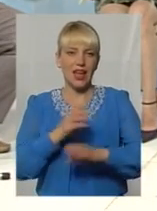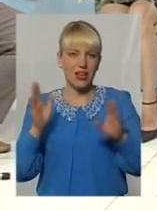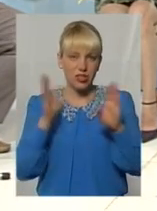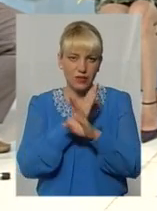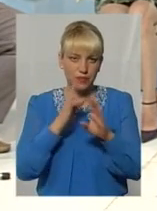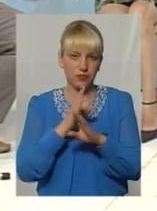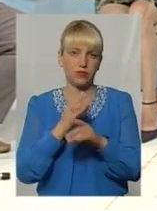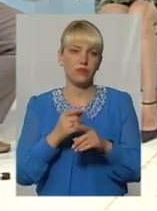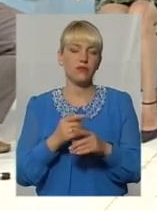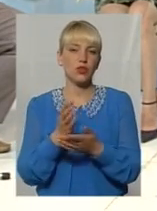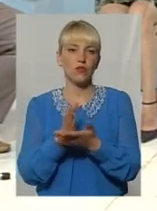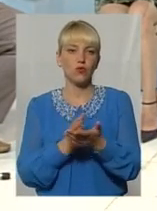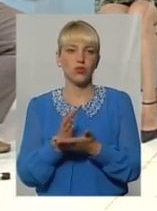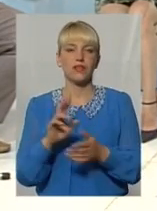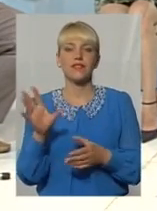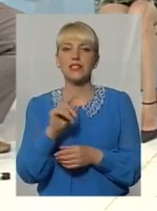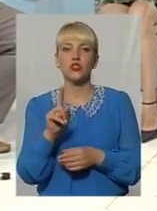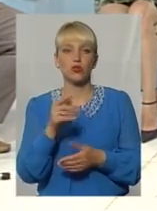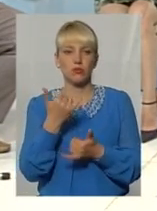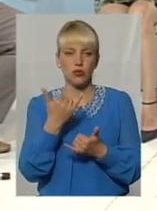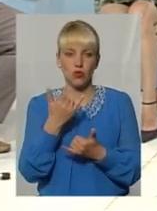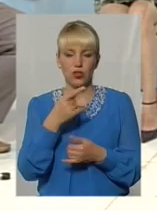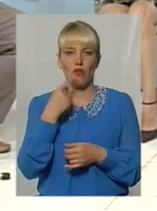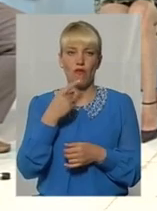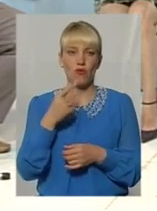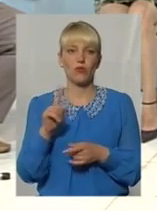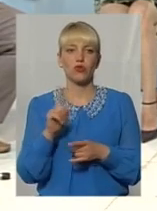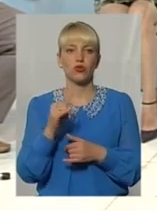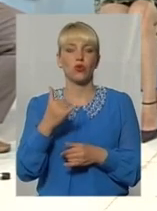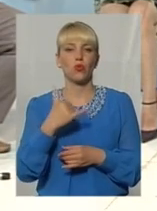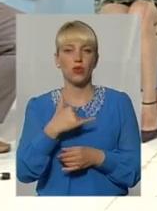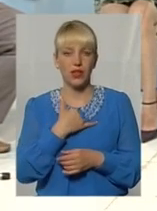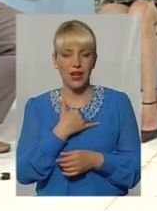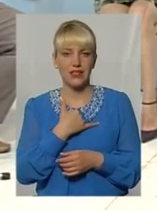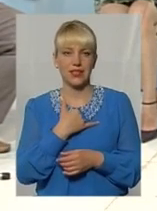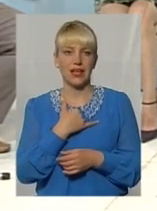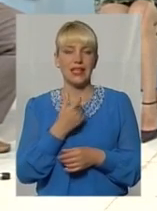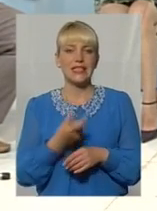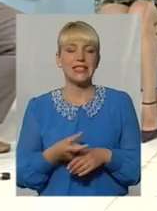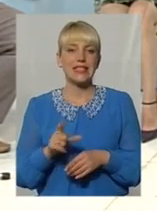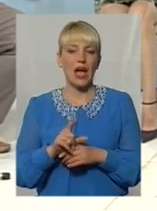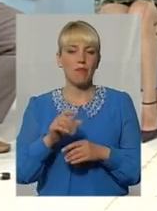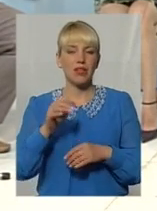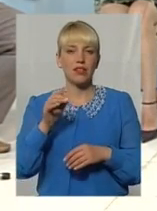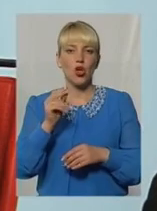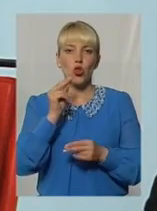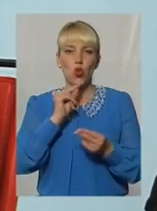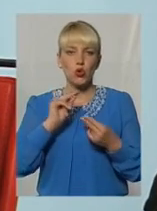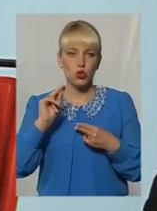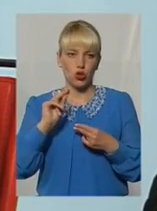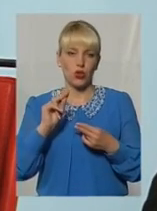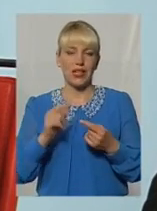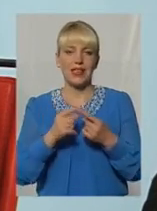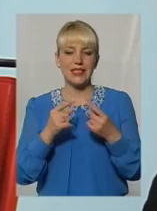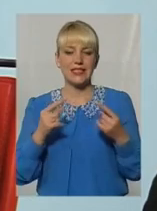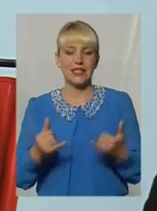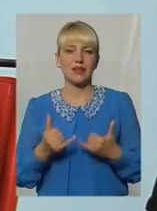те, що ми сьогодні говоримо, що у нас саме досконалий засіб для очищення